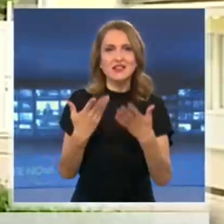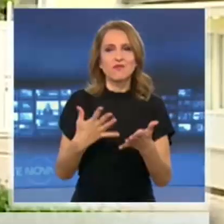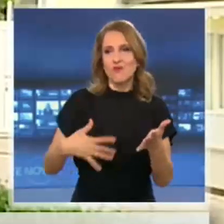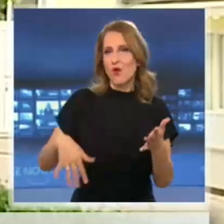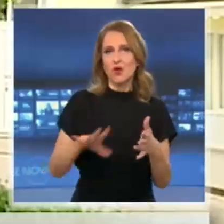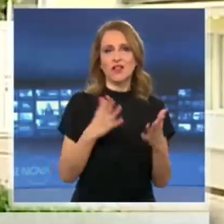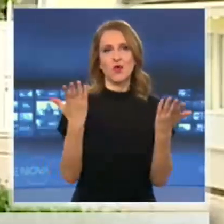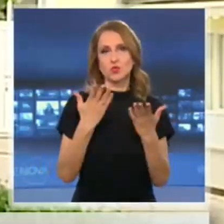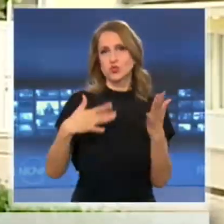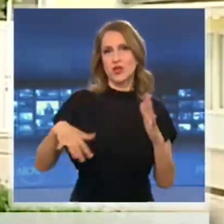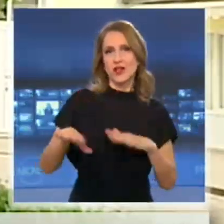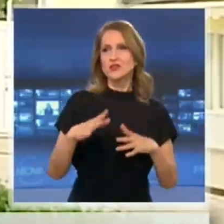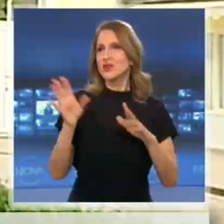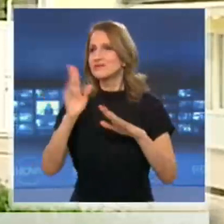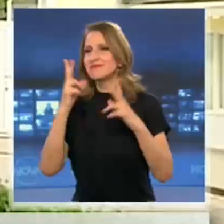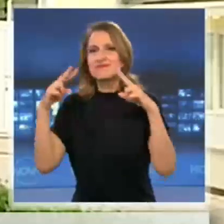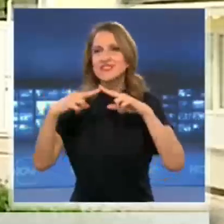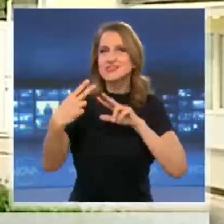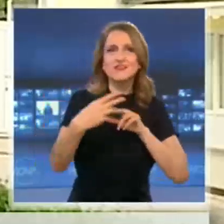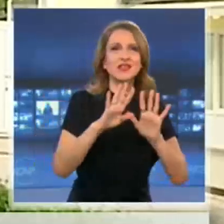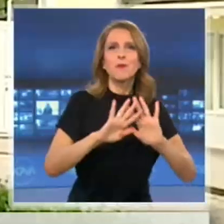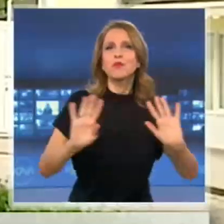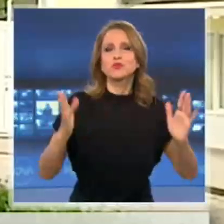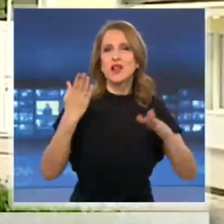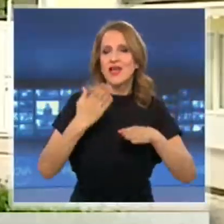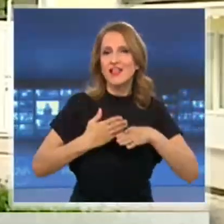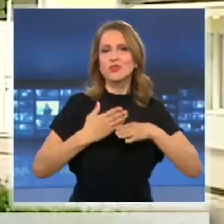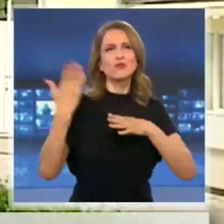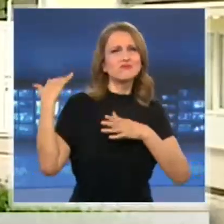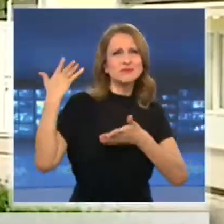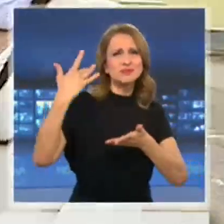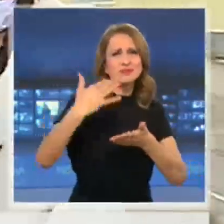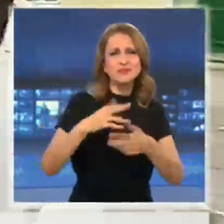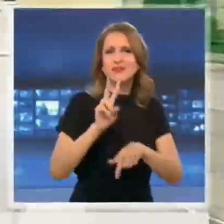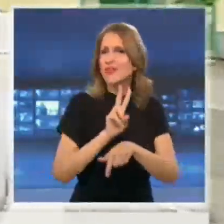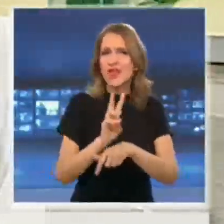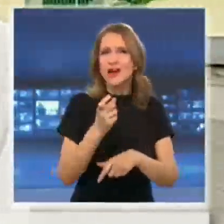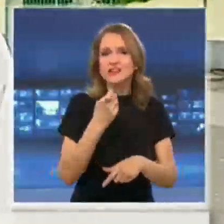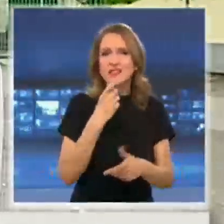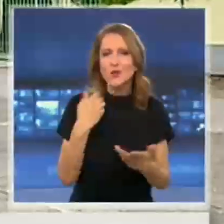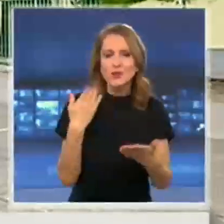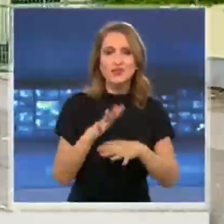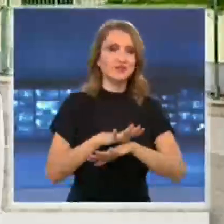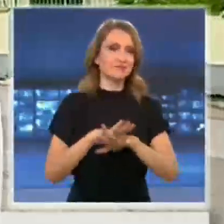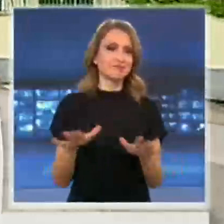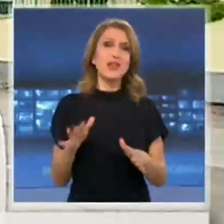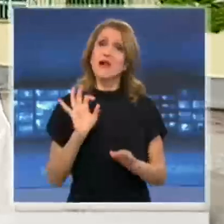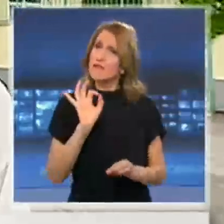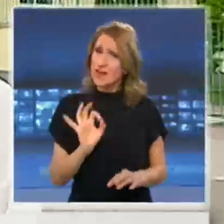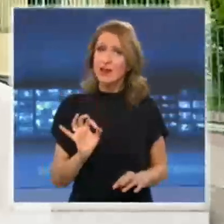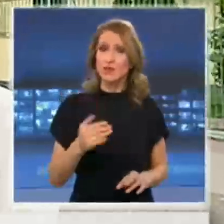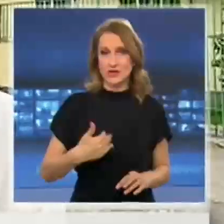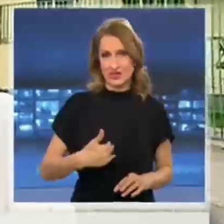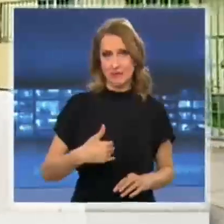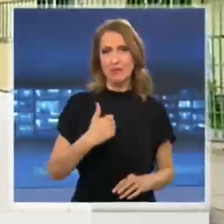изпратят ученици с които са прекарали едни 12 години, които са минали през всякакви емоции. Въпреки, че е доста тъжно и за мен и за